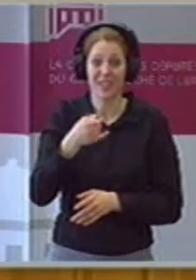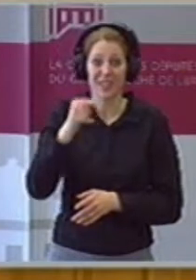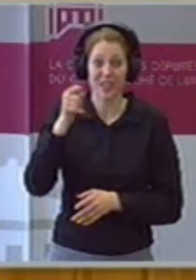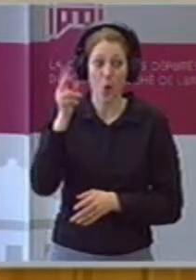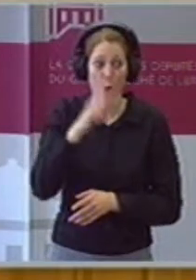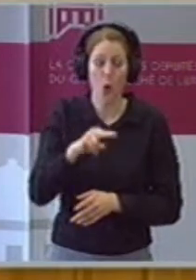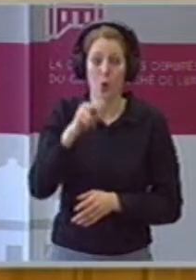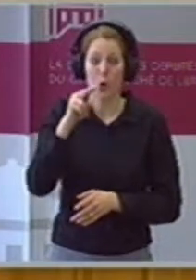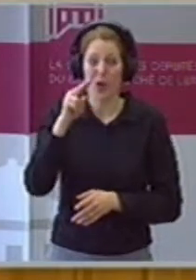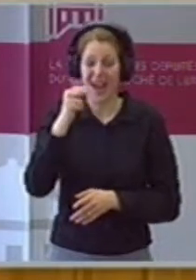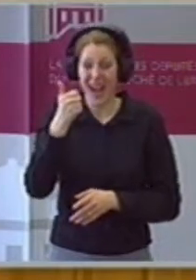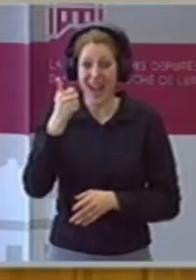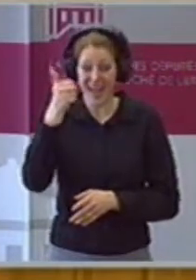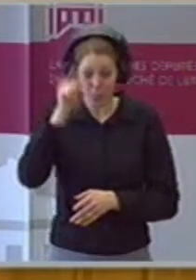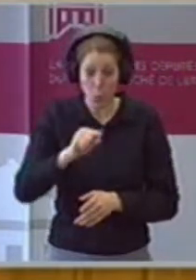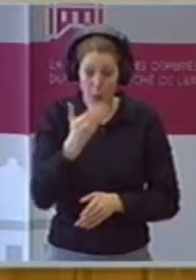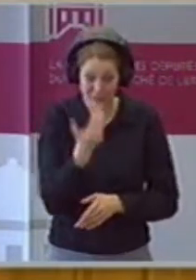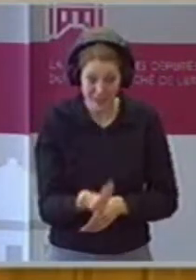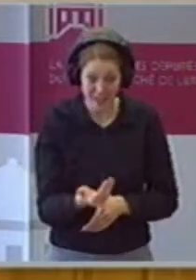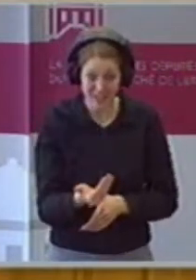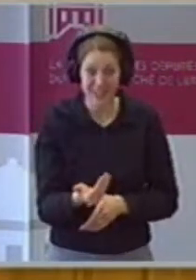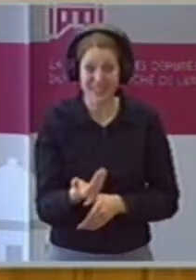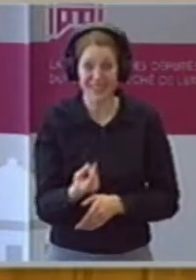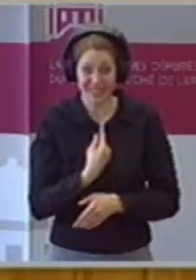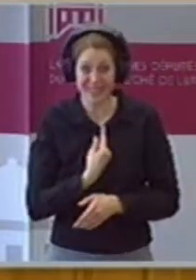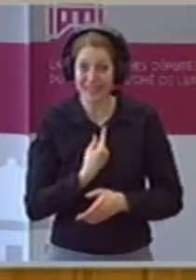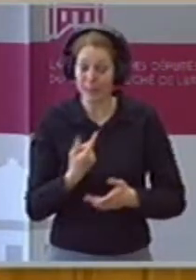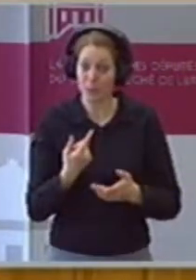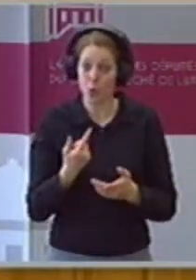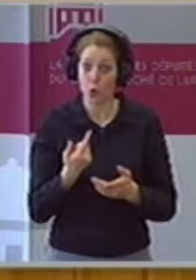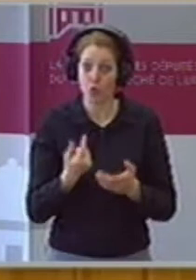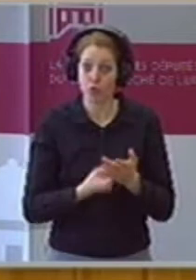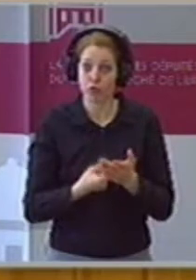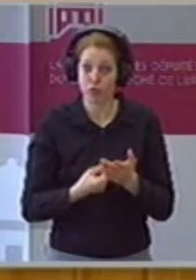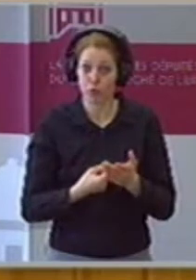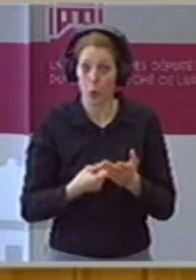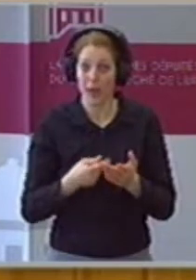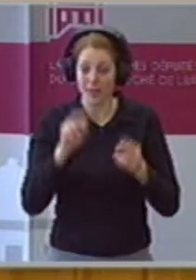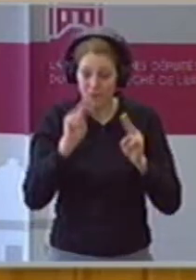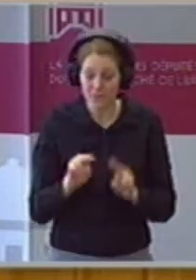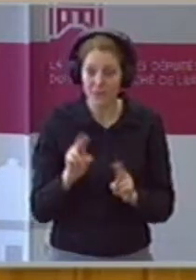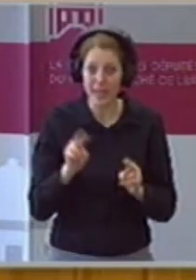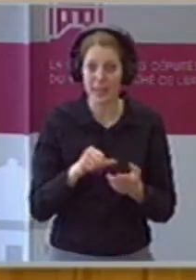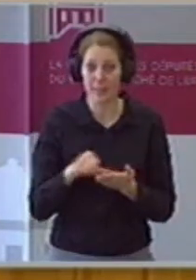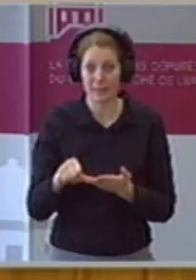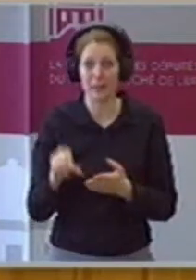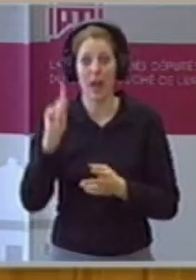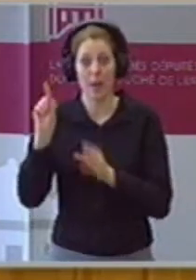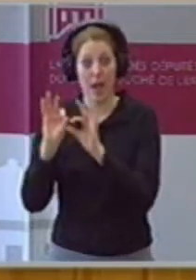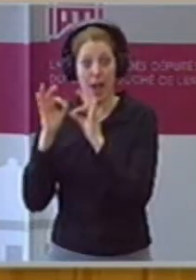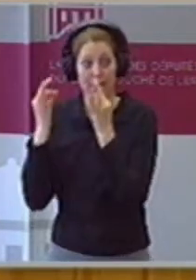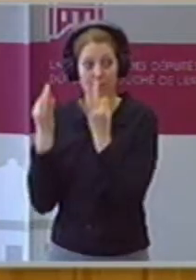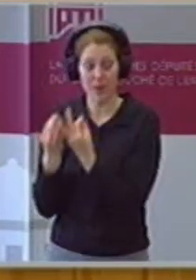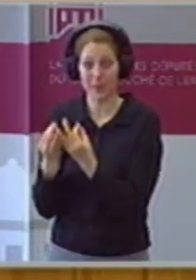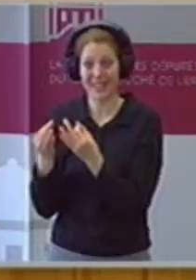Eine Familie, eine Familie, Steuerklasse 2, wo E schafft, wo E schafft